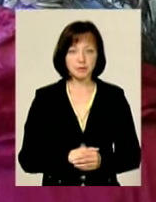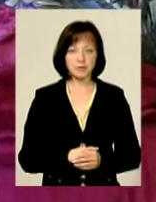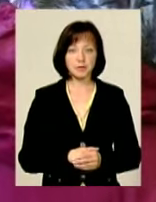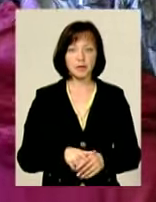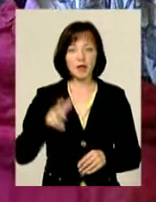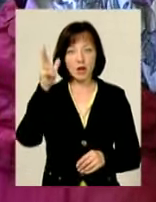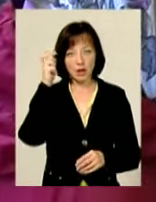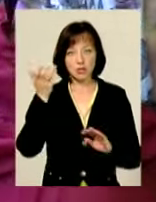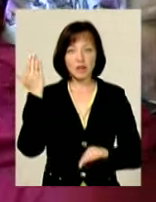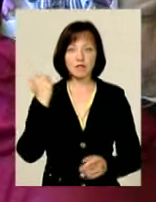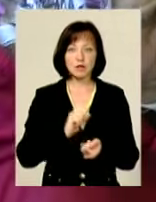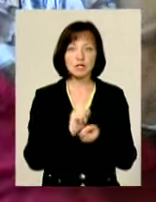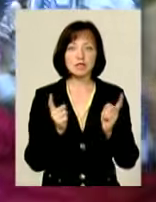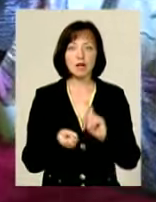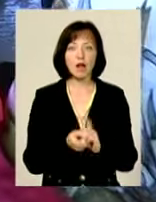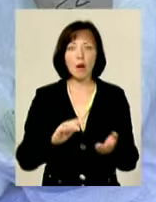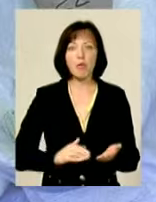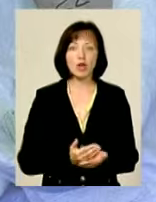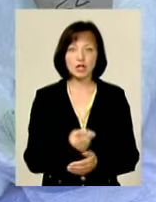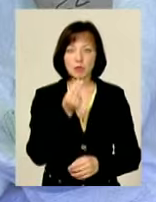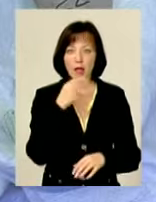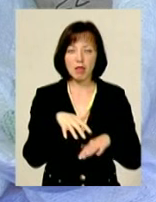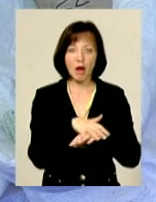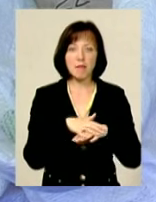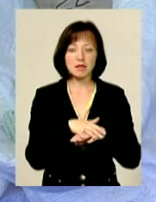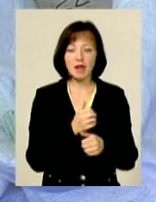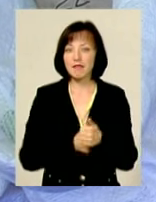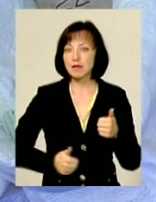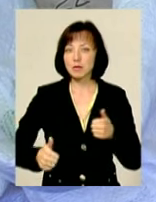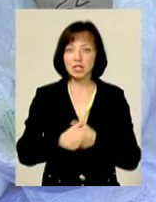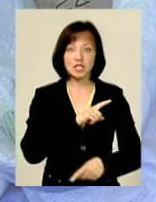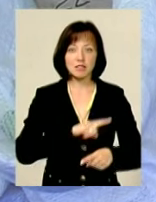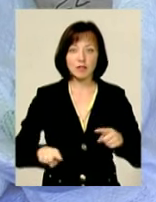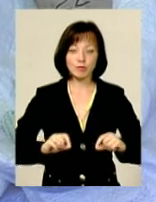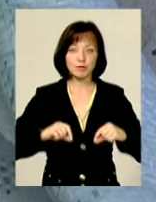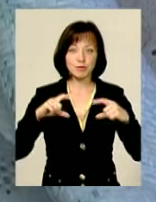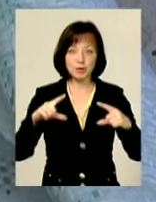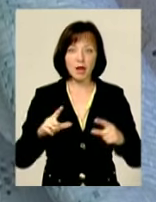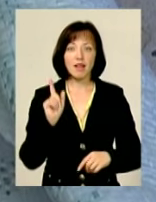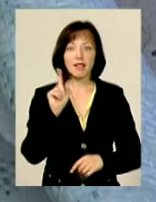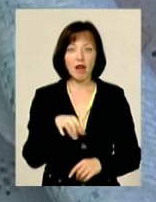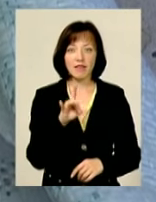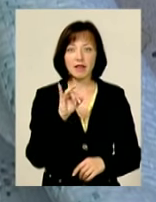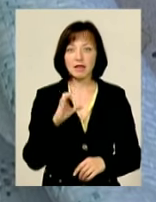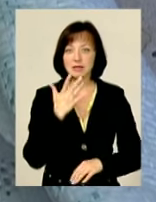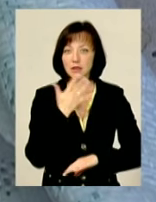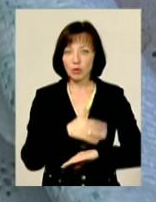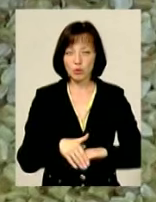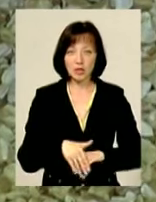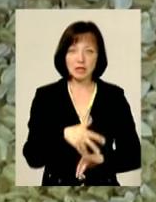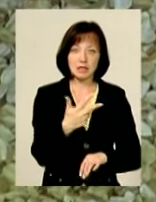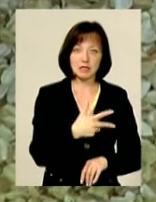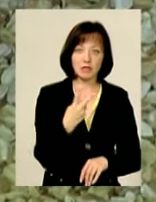Гречка вже давно стала політичним продуктом. На базарі вона випереджає за швидкістю зростання цін навіть іноземний риз Від